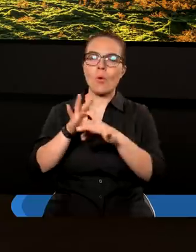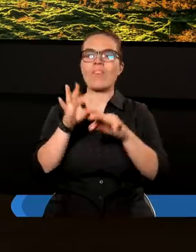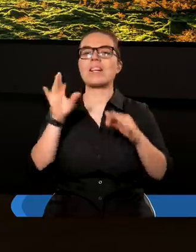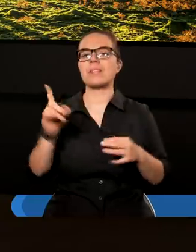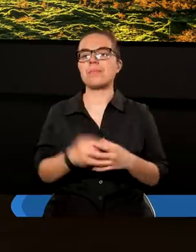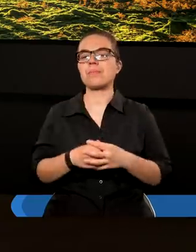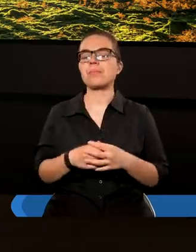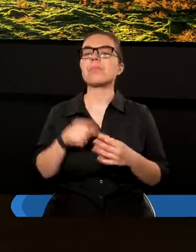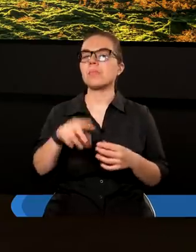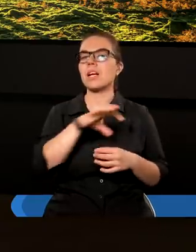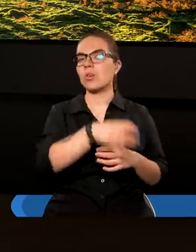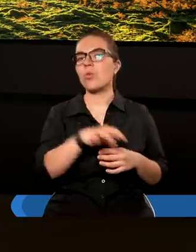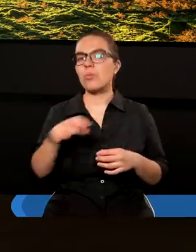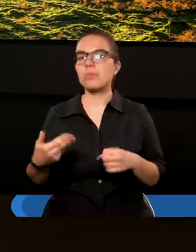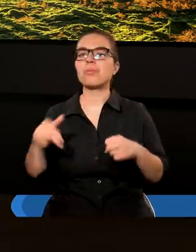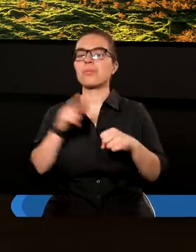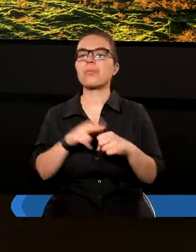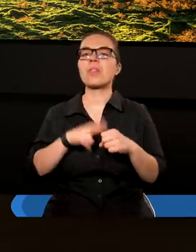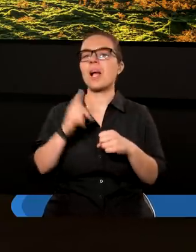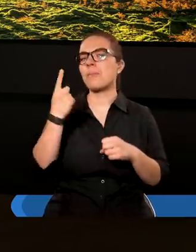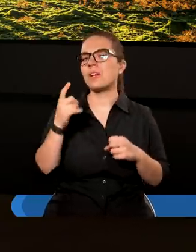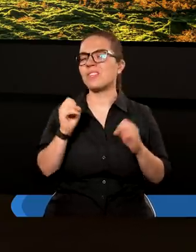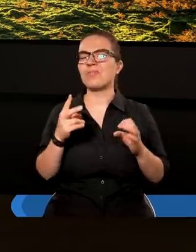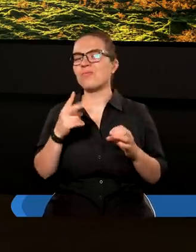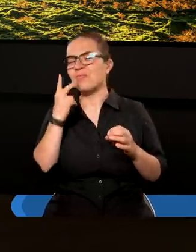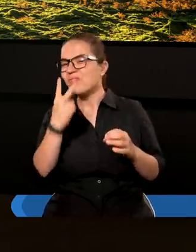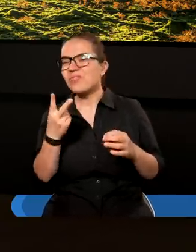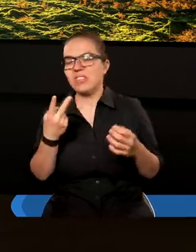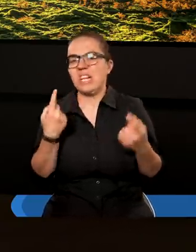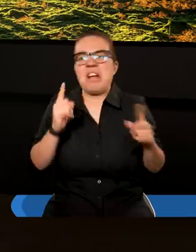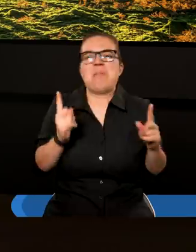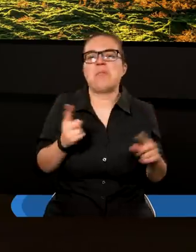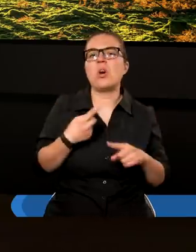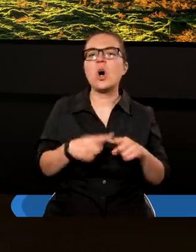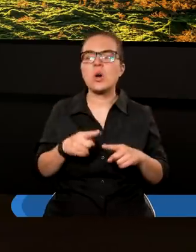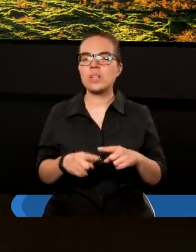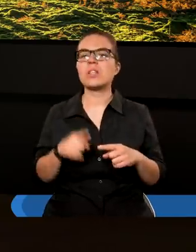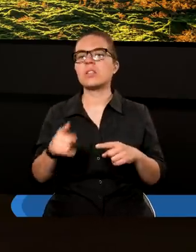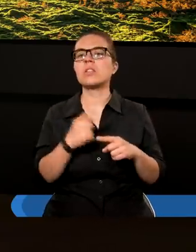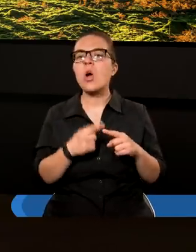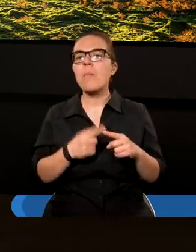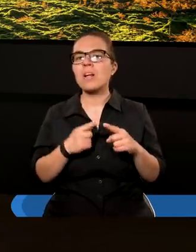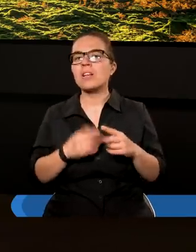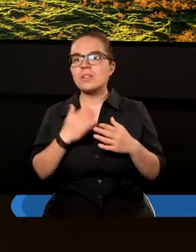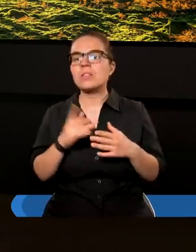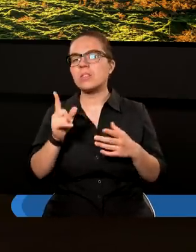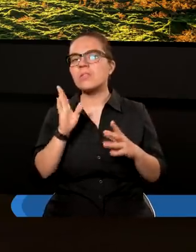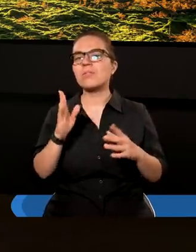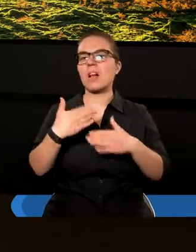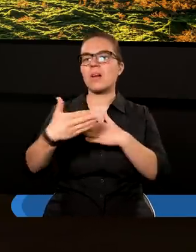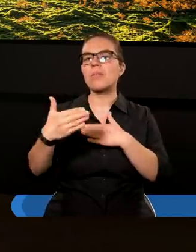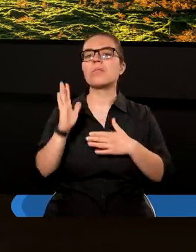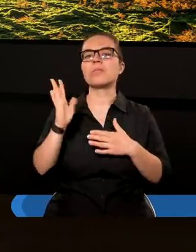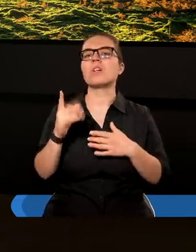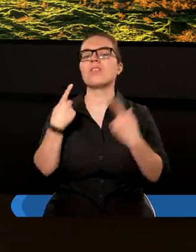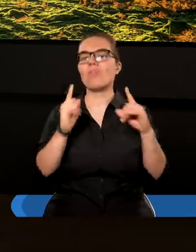i dwie grupy, które na pierwszy rzut oka nie widać różnicy. Dopiero, tak jak Błażej zwrócił uwagę,